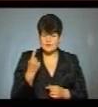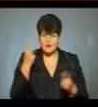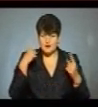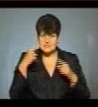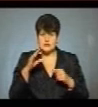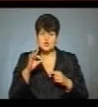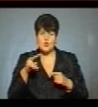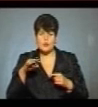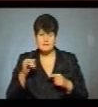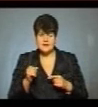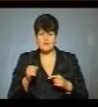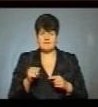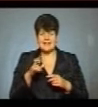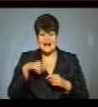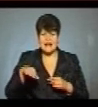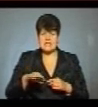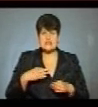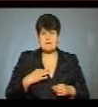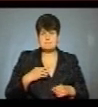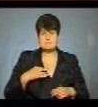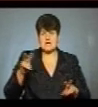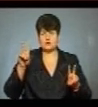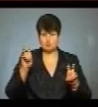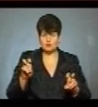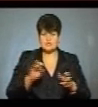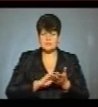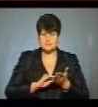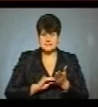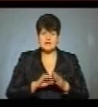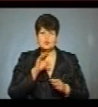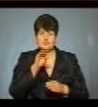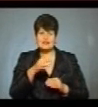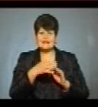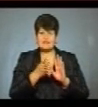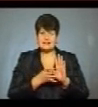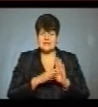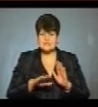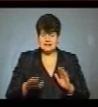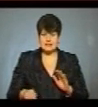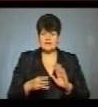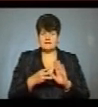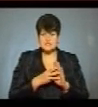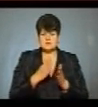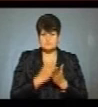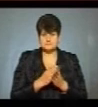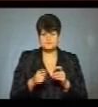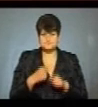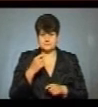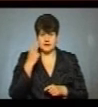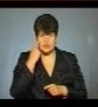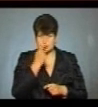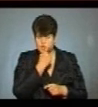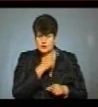«Соломійка в країні байдужості». Її писали та озвучували 19 дітей, вісім з них з порушеннями зору. Також